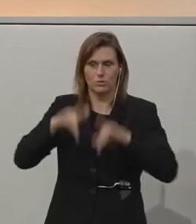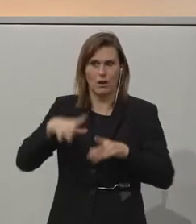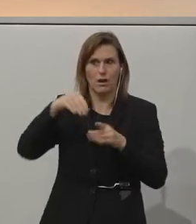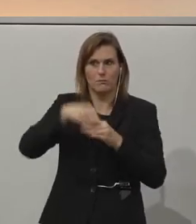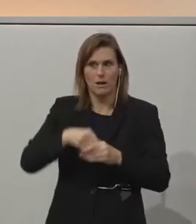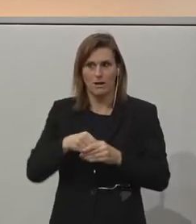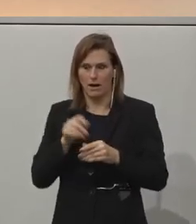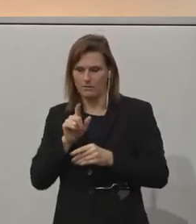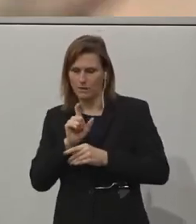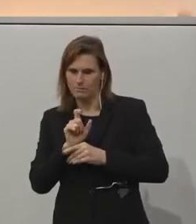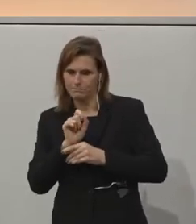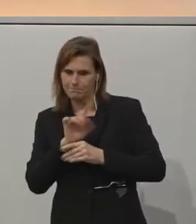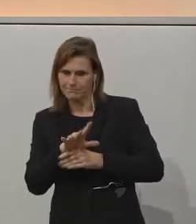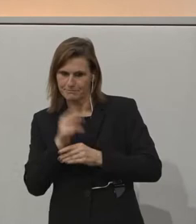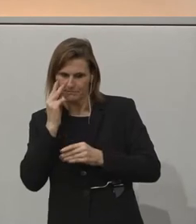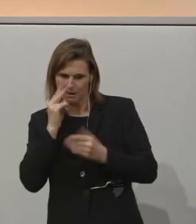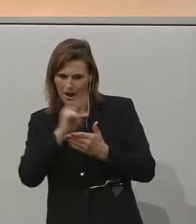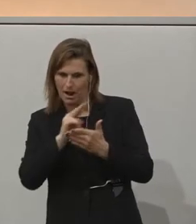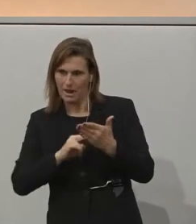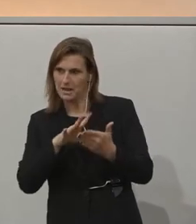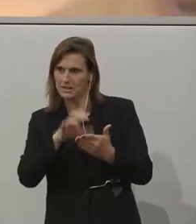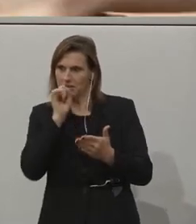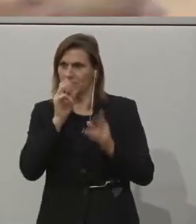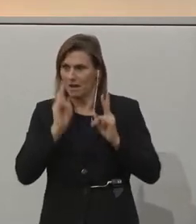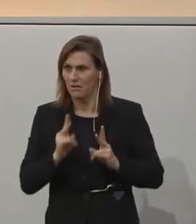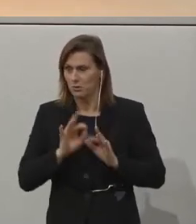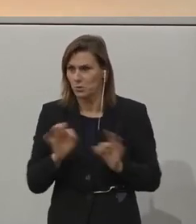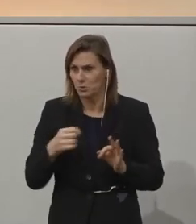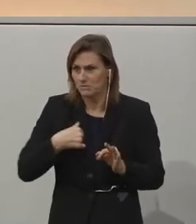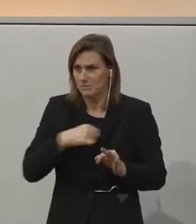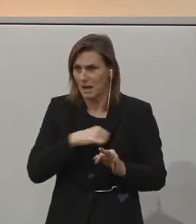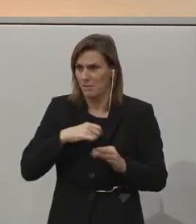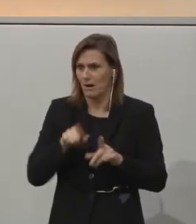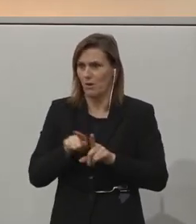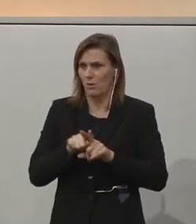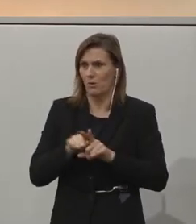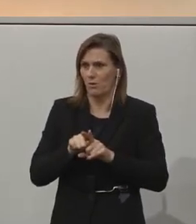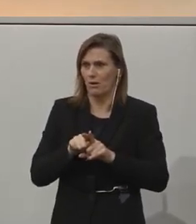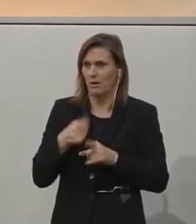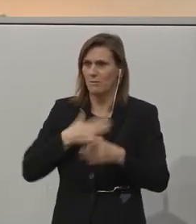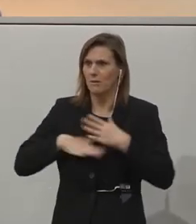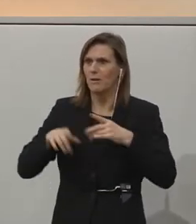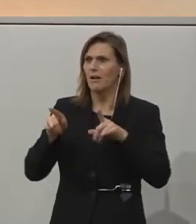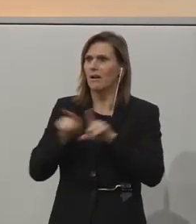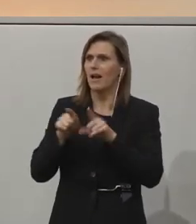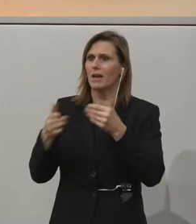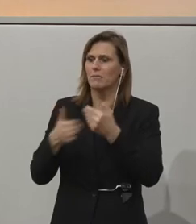trying to shower and you can't figure out which is the conditioner, the shampoo or the shower gel.